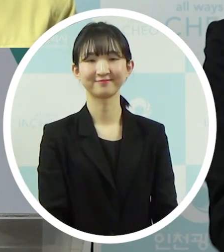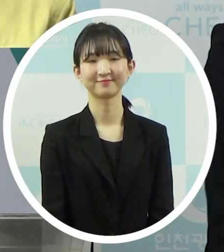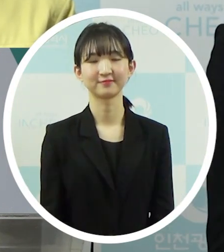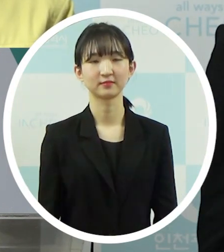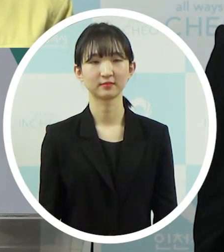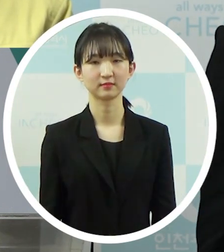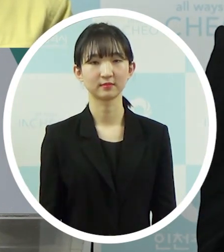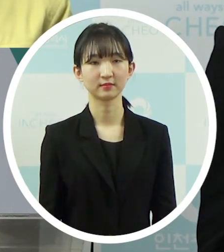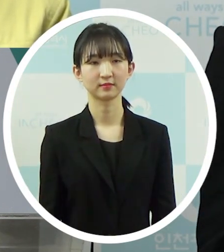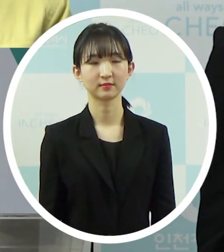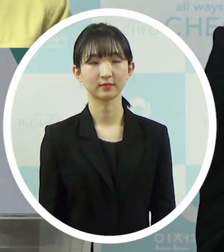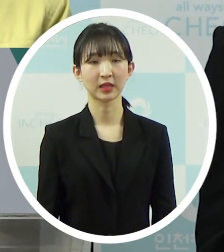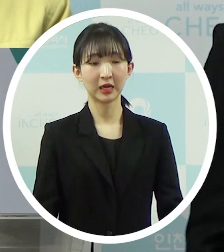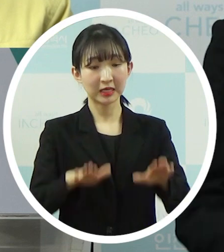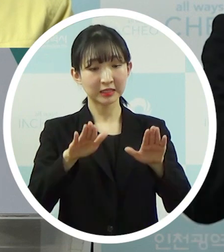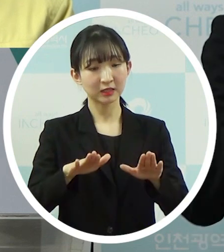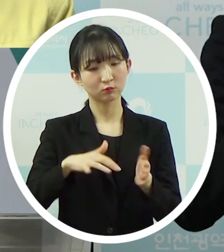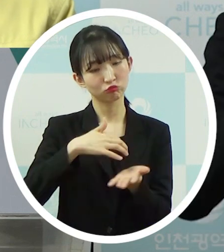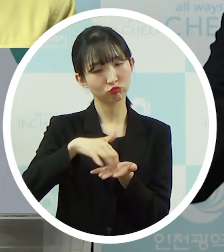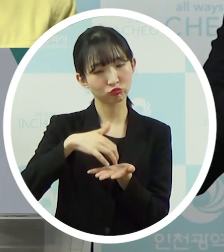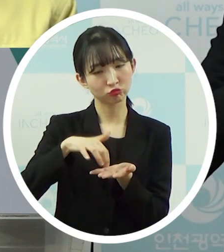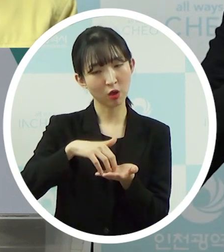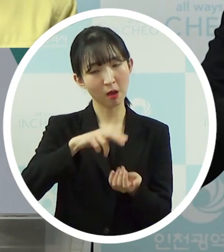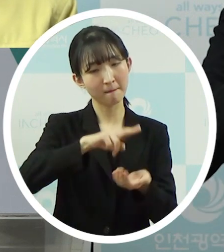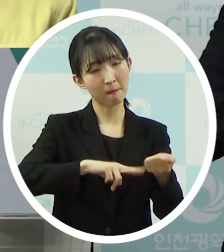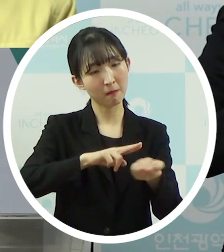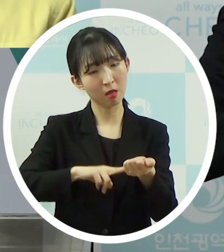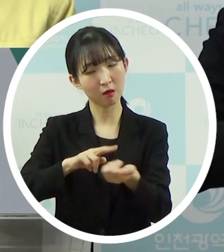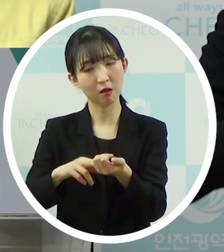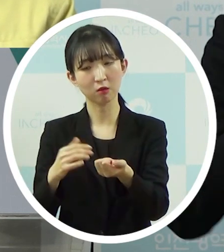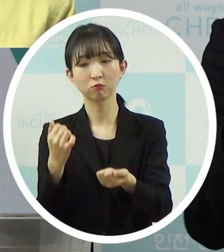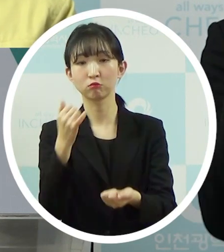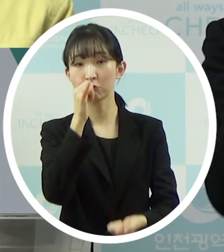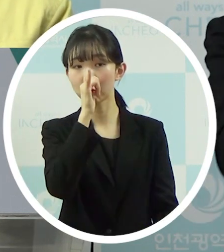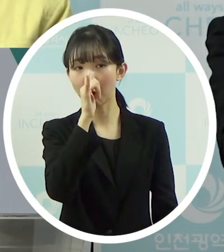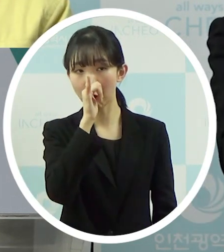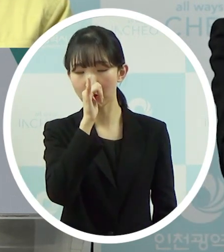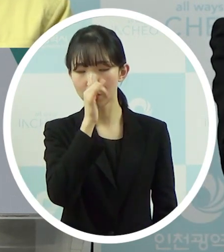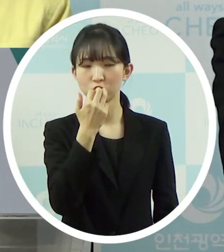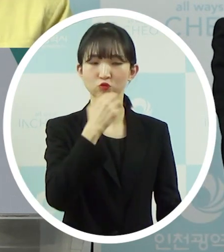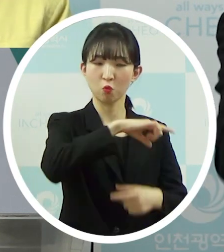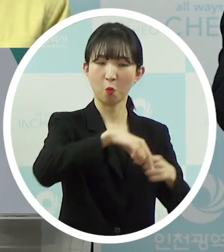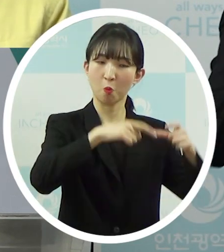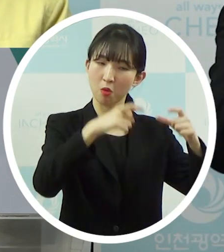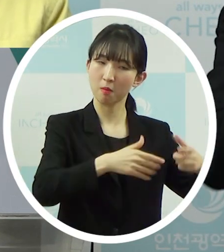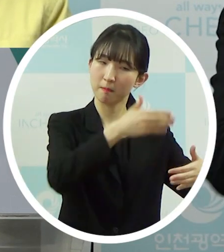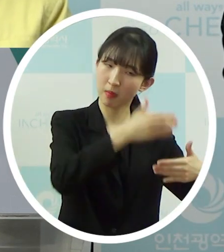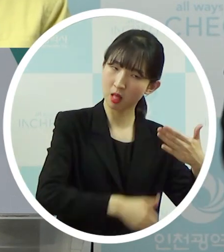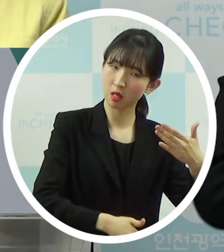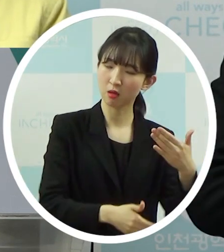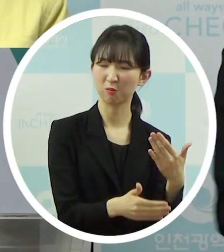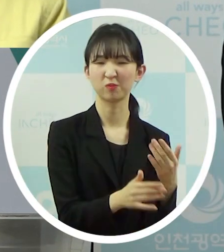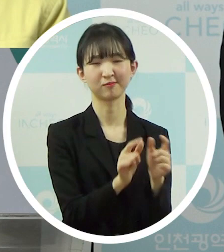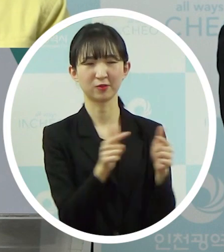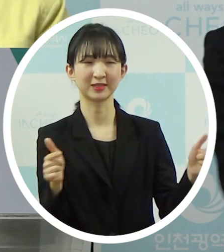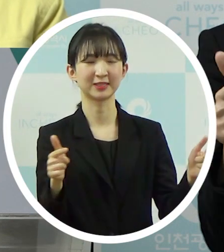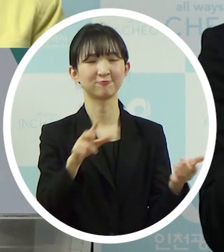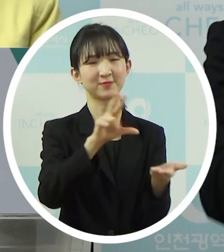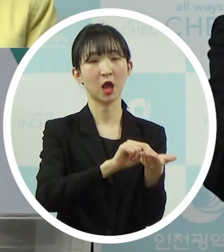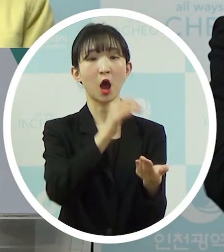지금 물량들이 풀렸다는 물량들이 있는데 수도권이 제외되는 부분이라든지 이런 것들이 있어서